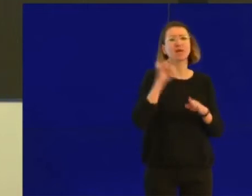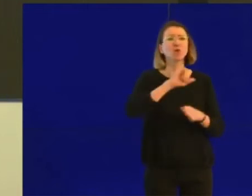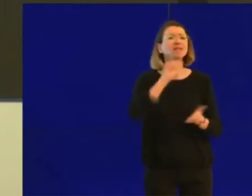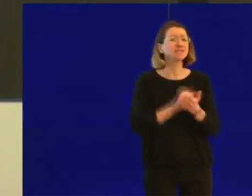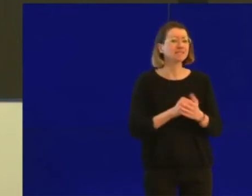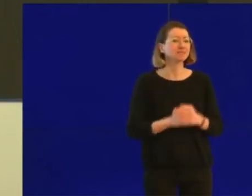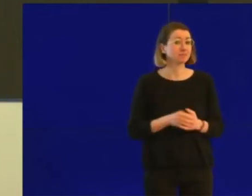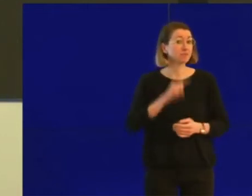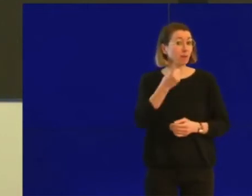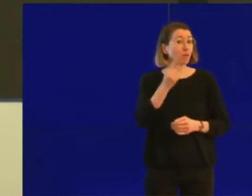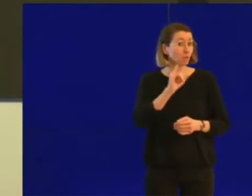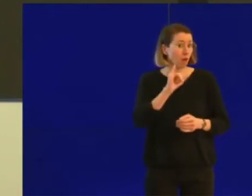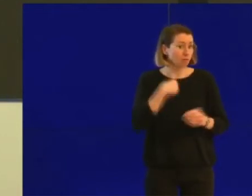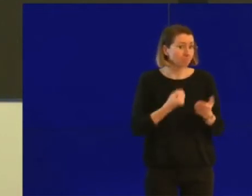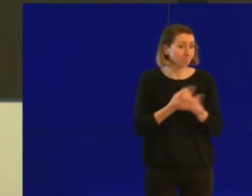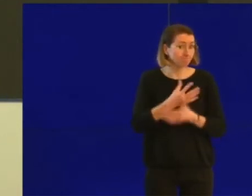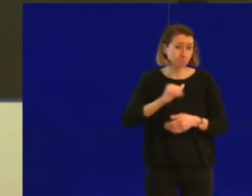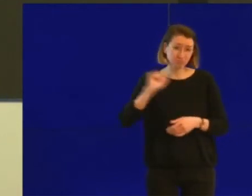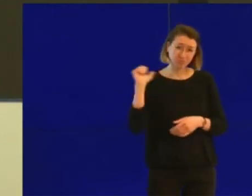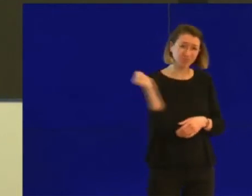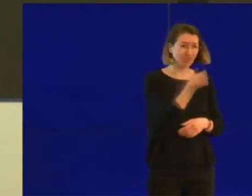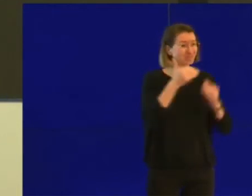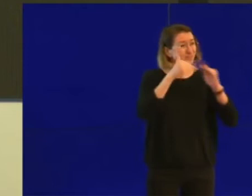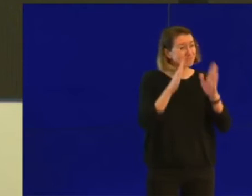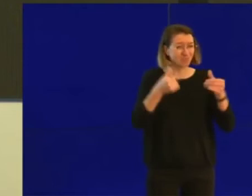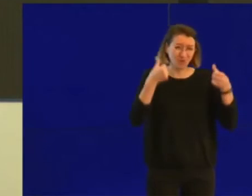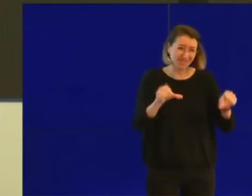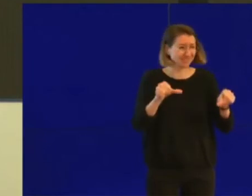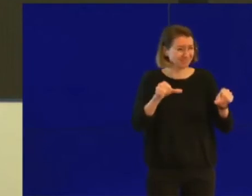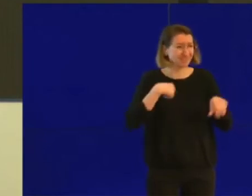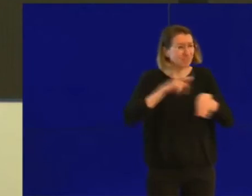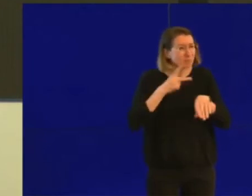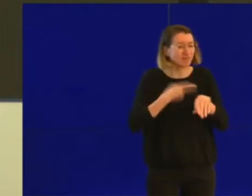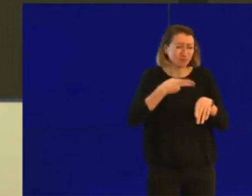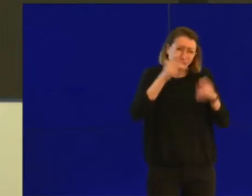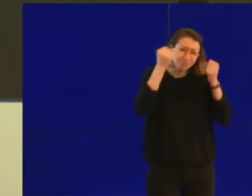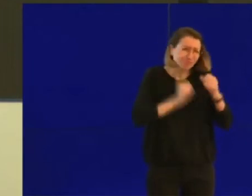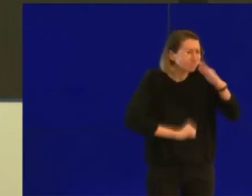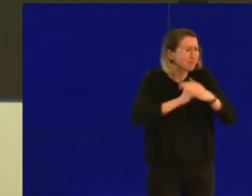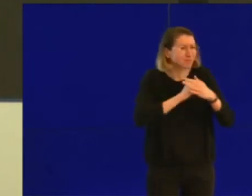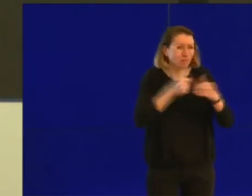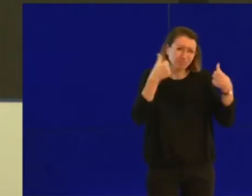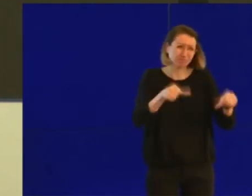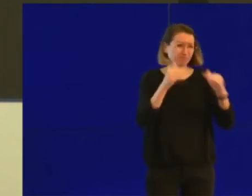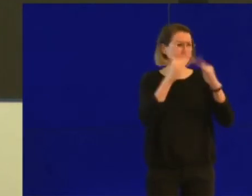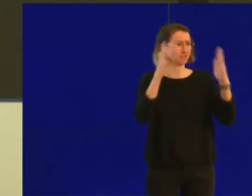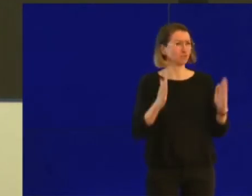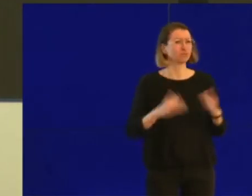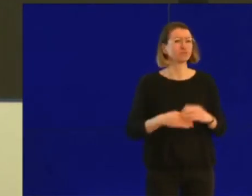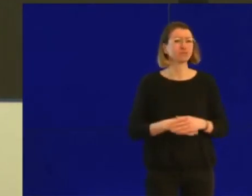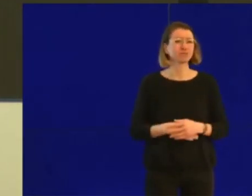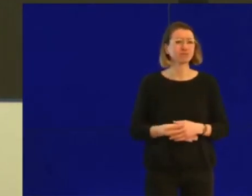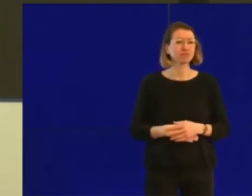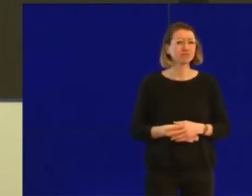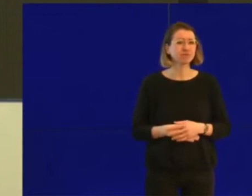à chacun de rester chez soi. Rester à la maison le plus possible. Mais ça ne pas dire que vous êtes mis en